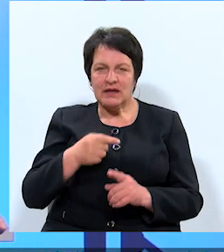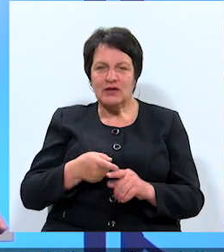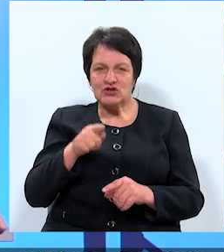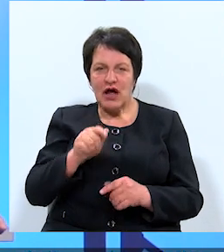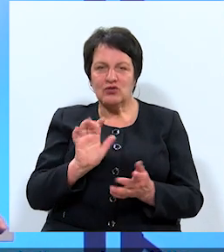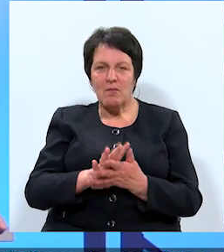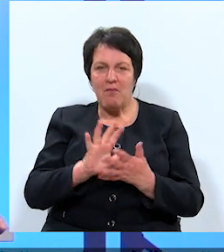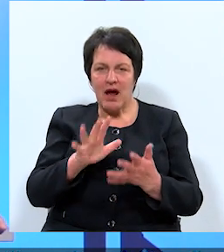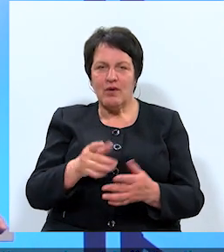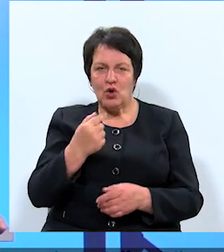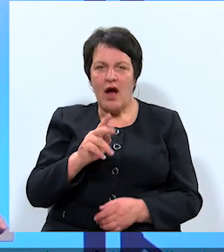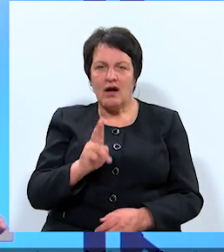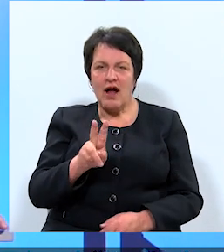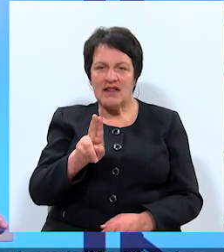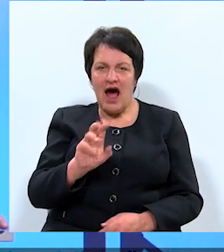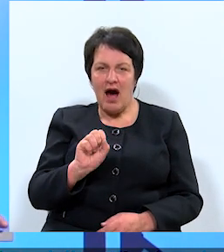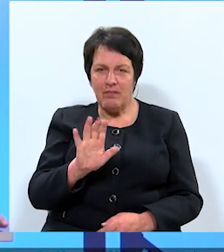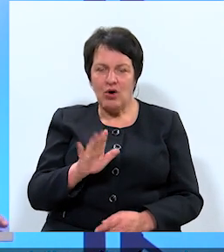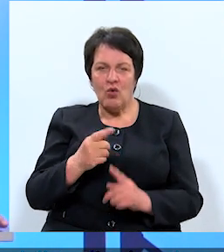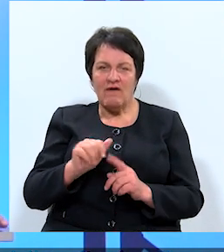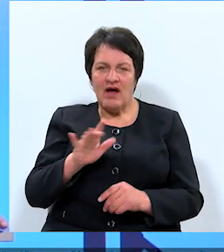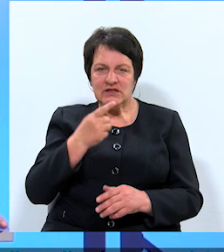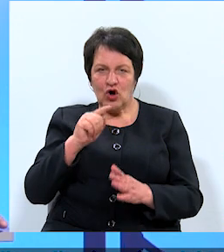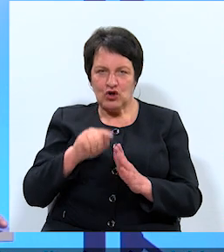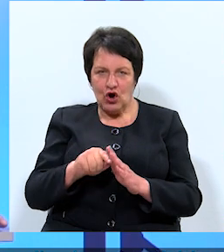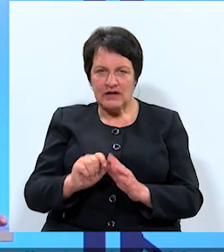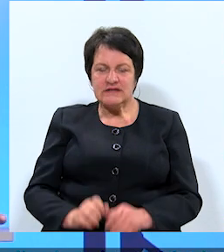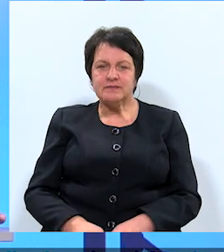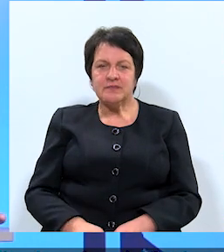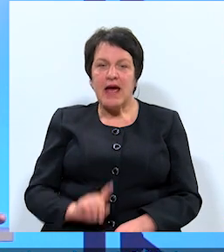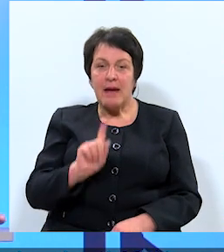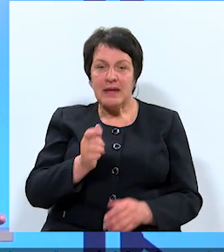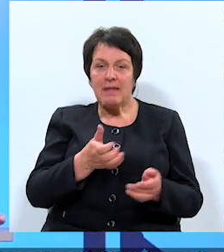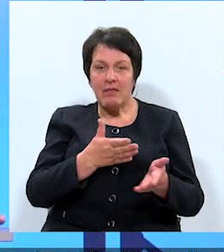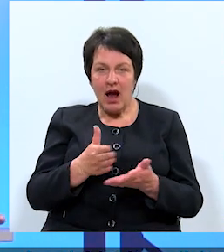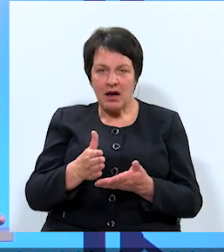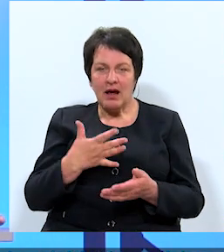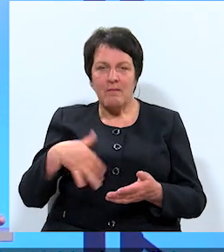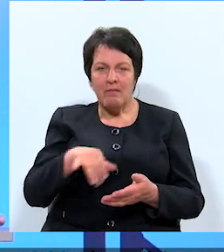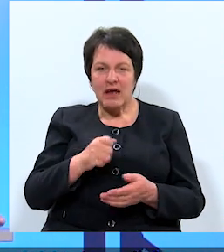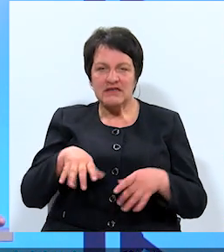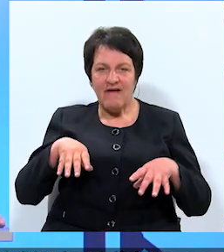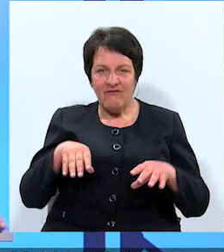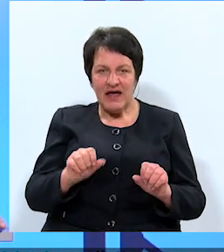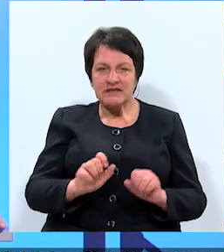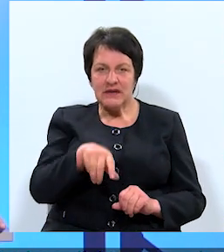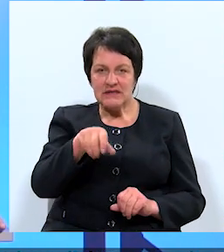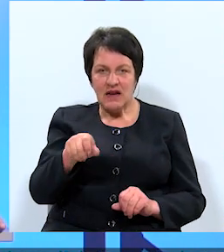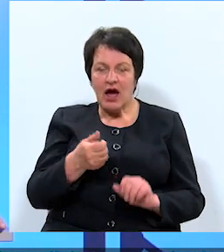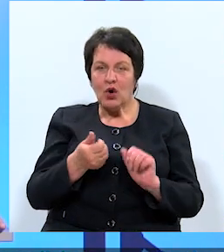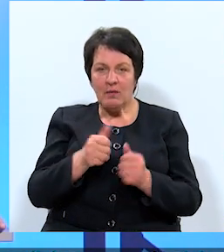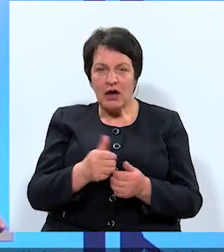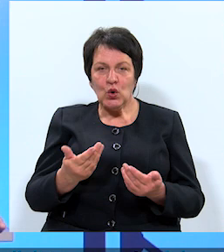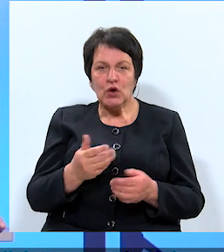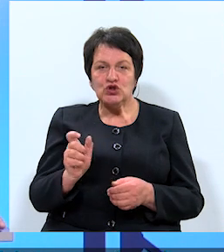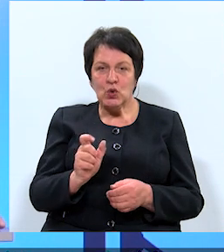pārmetumus no knabūna valsts kontrolas? Pirmām kārtām mēs veiksim cilvēku maiņu,